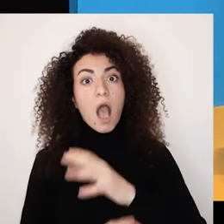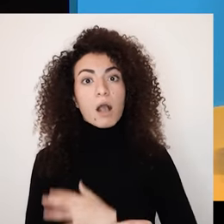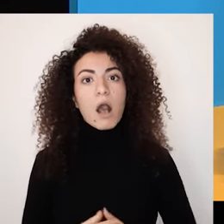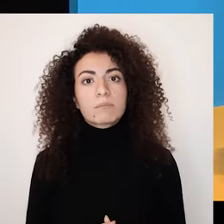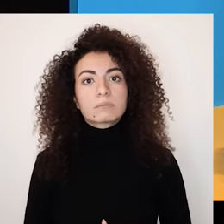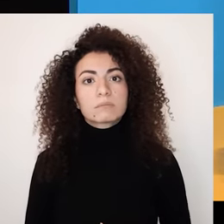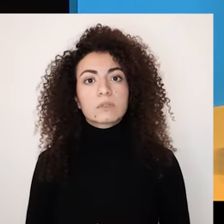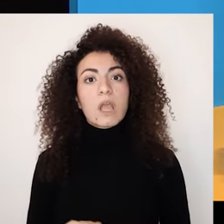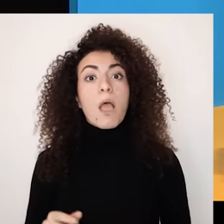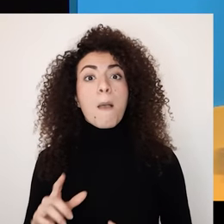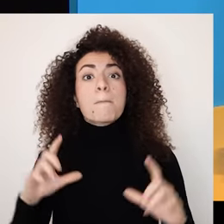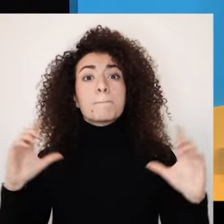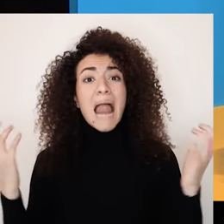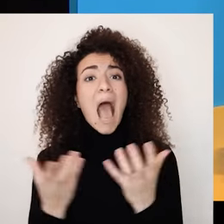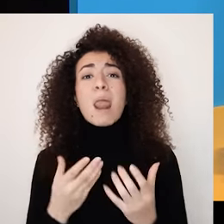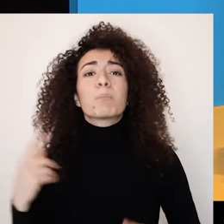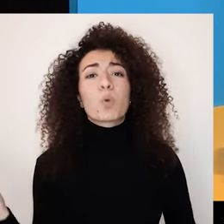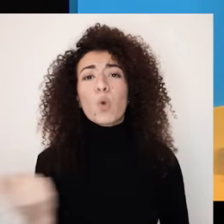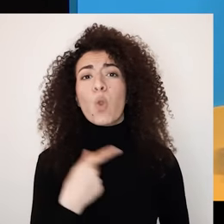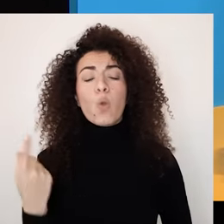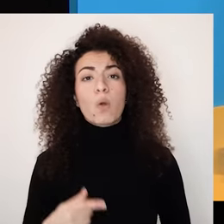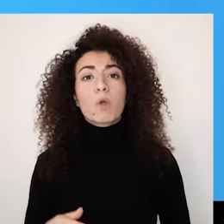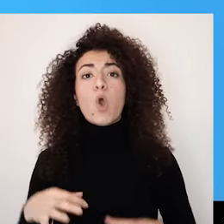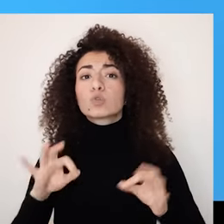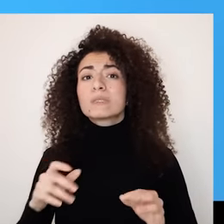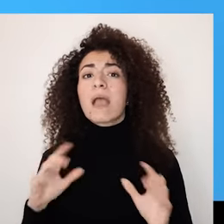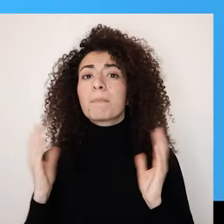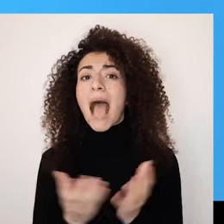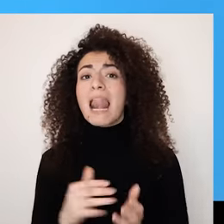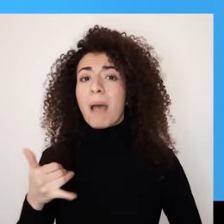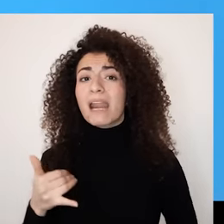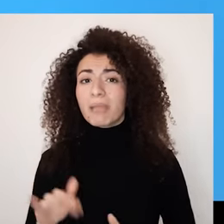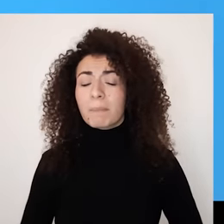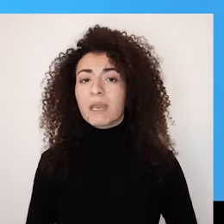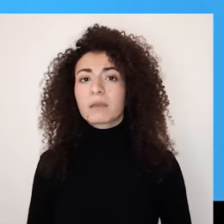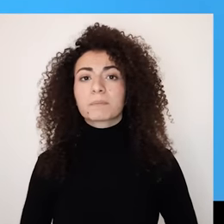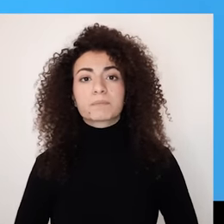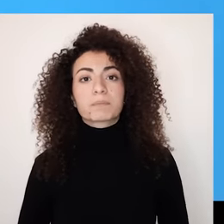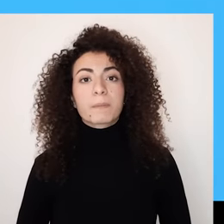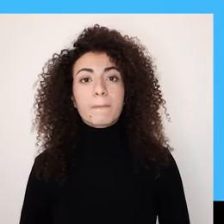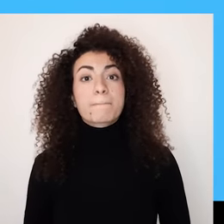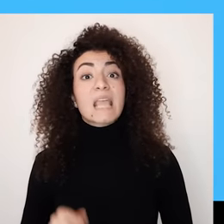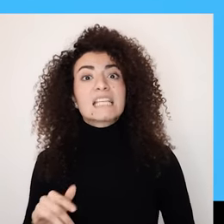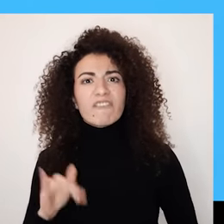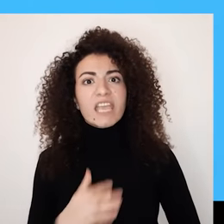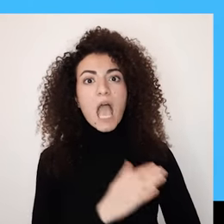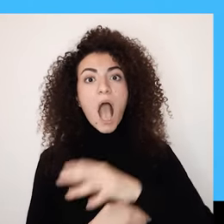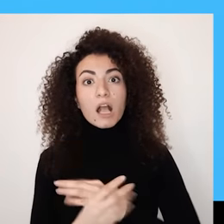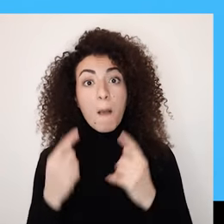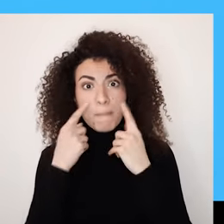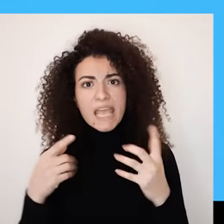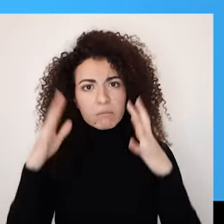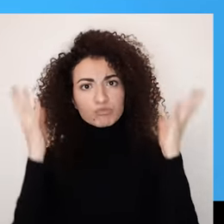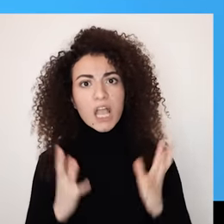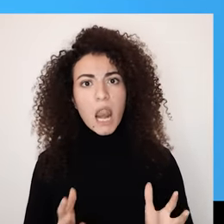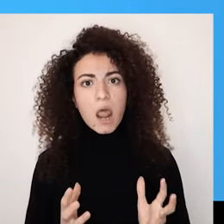موجودة بمحيطنا وبالعالم العربي والعالم بشكل عام فتقبل الاختلاف أمر مش سهل خاصة إذا كانت إعاقة